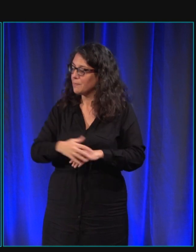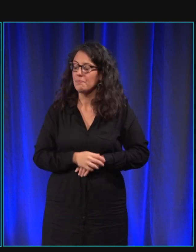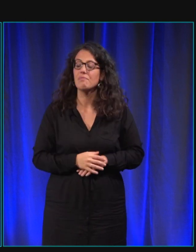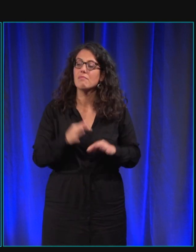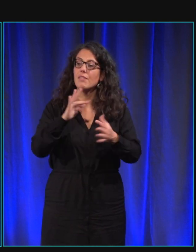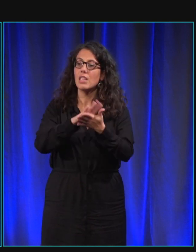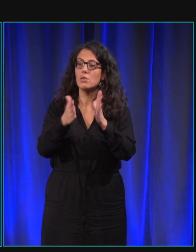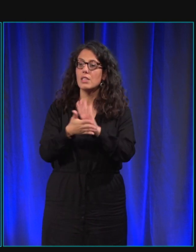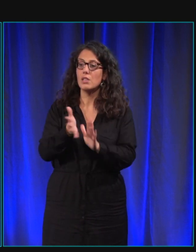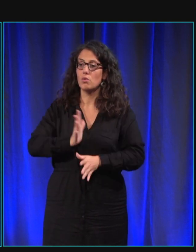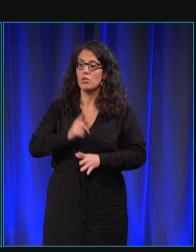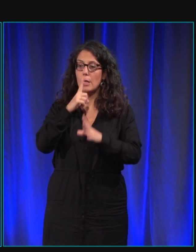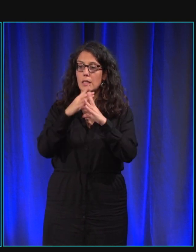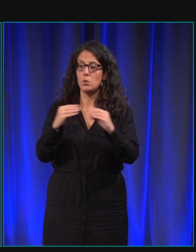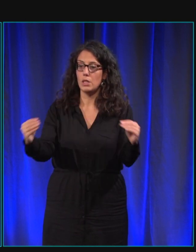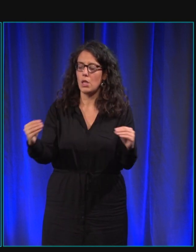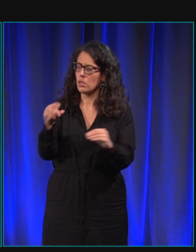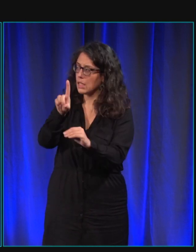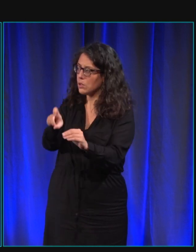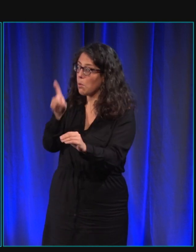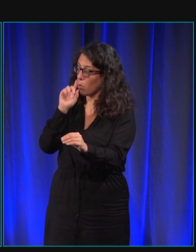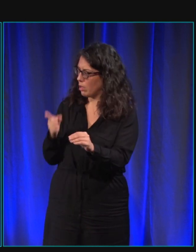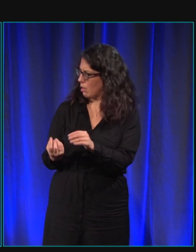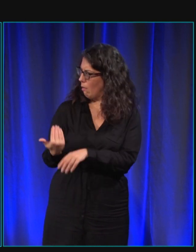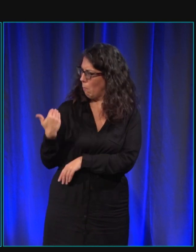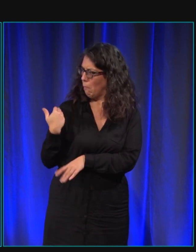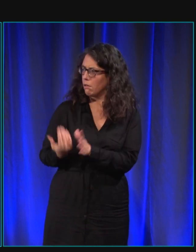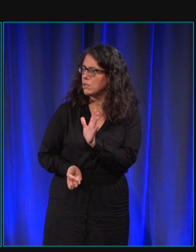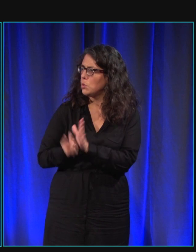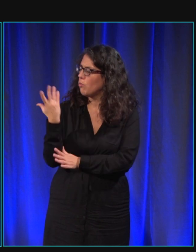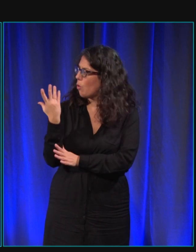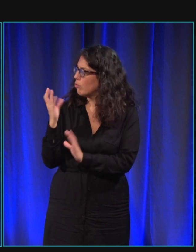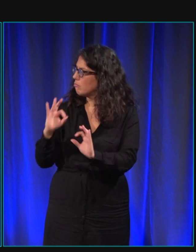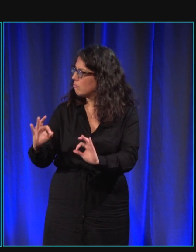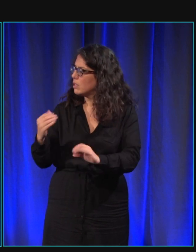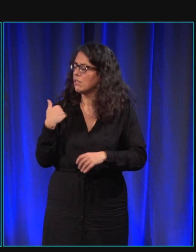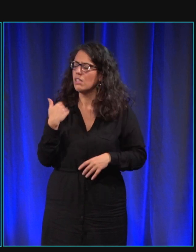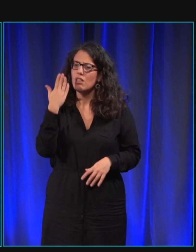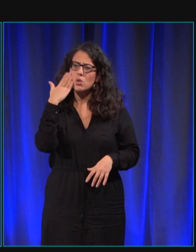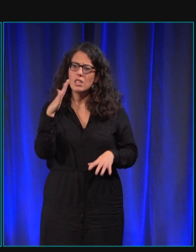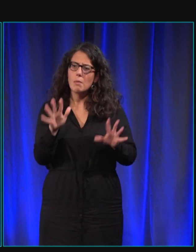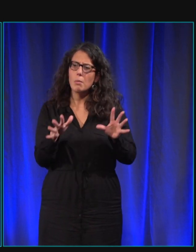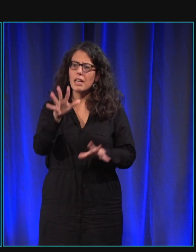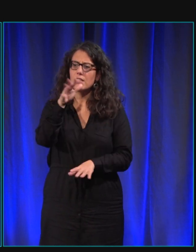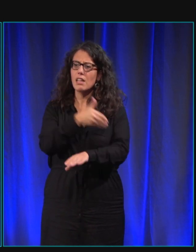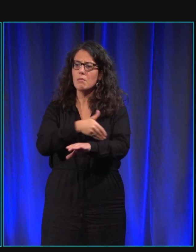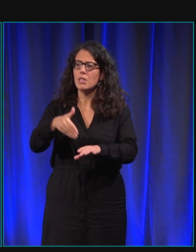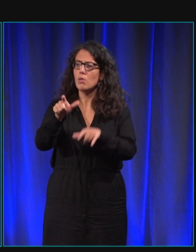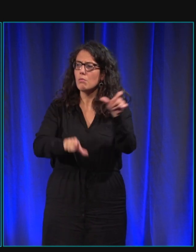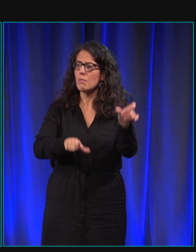silence parce que c'est vrai que c'est tout nouveau et donc comme je sais qu'il à peu près 5 millions de personnes